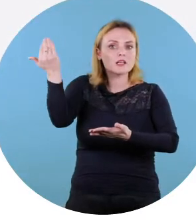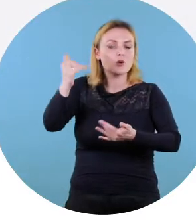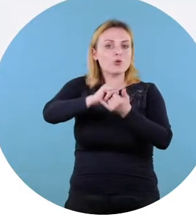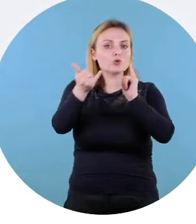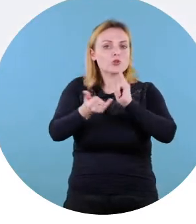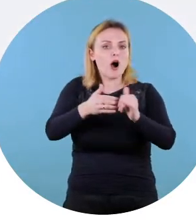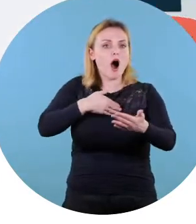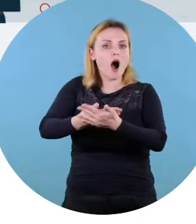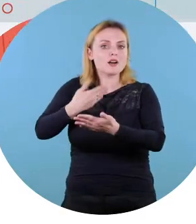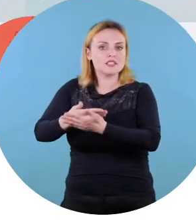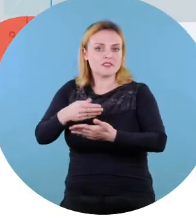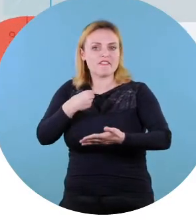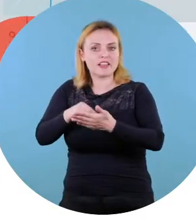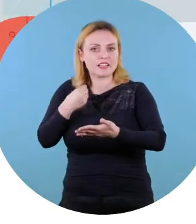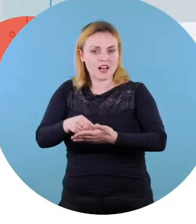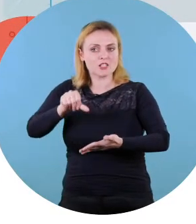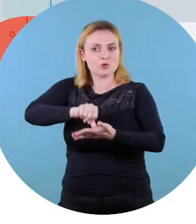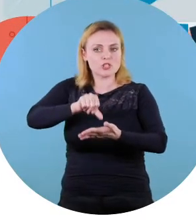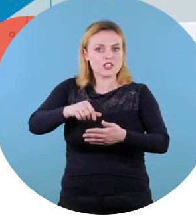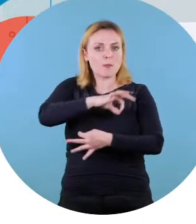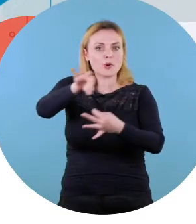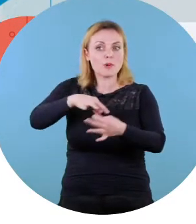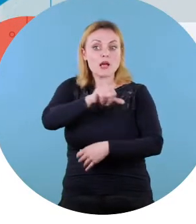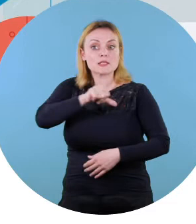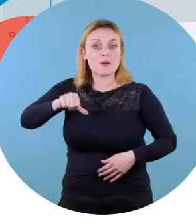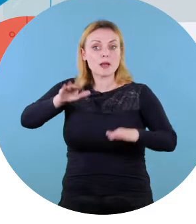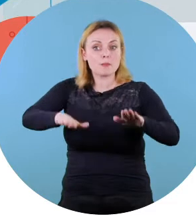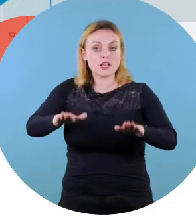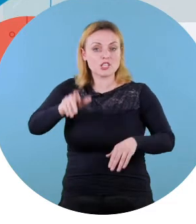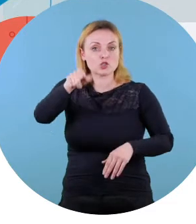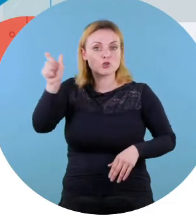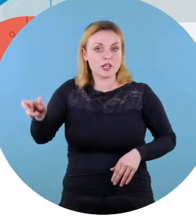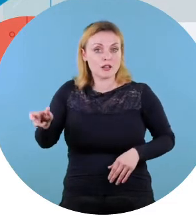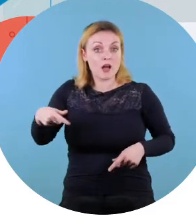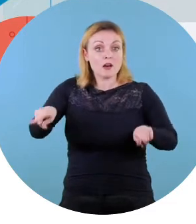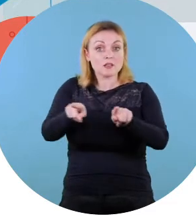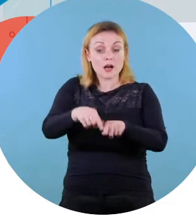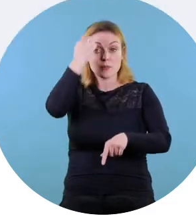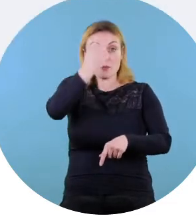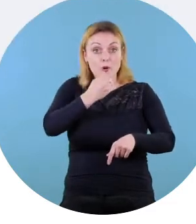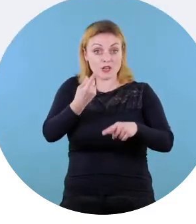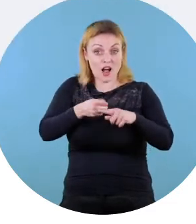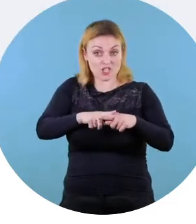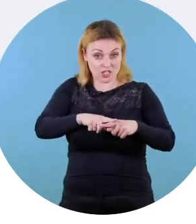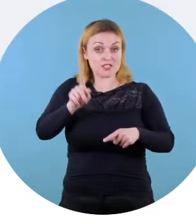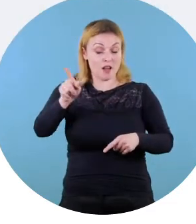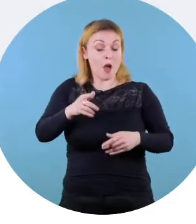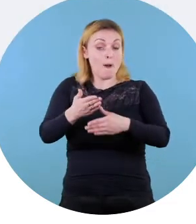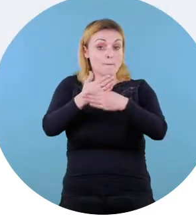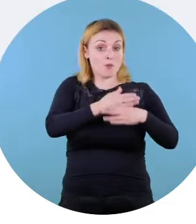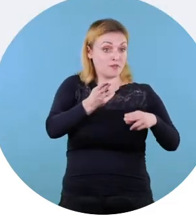Главное условие доноров – активное финансовое соучастие в проектах самих местных жителей. Таким образом, при помощи